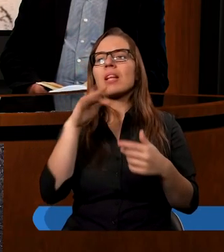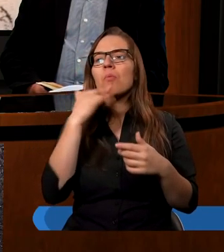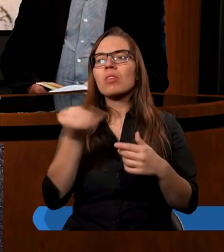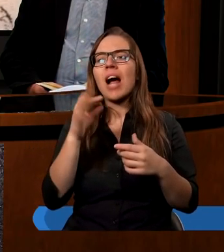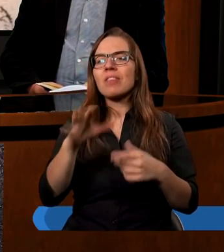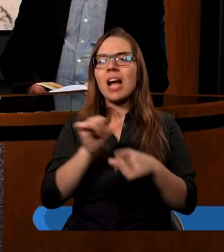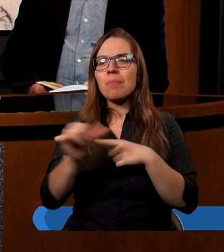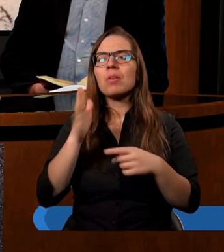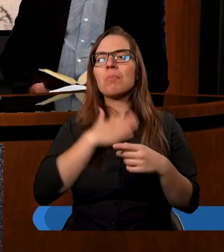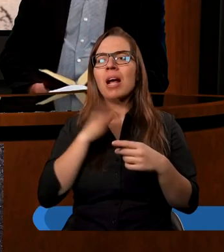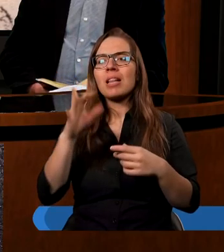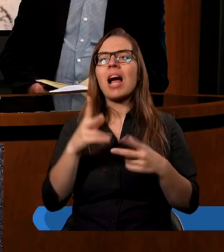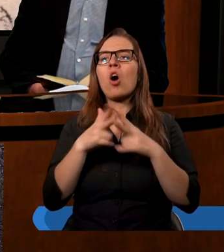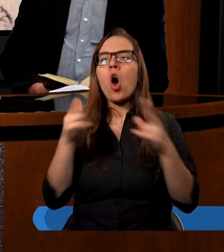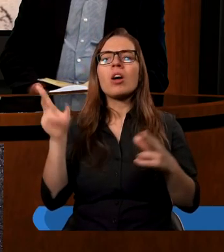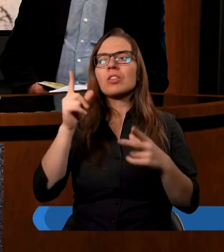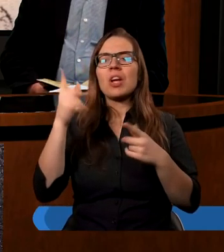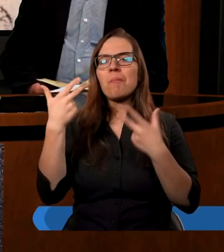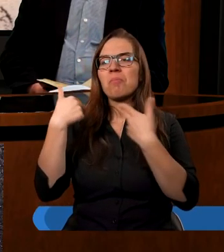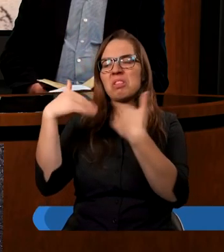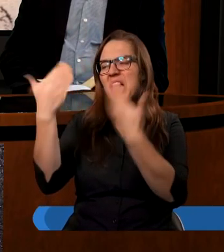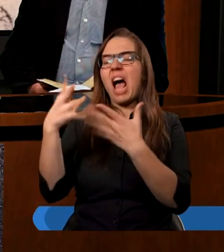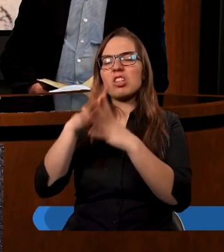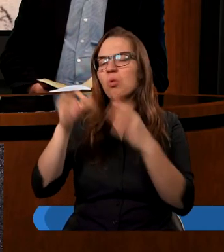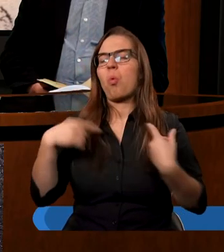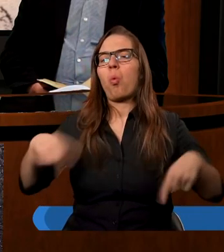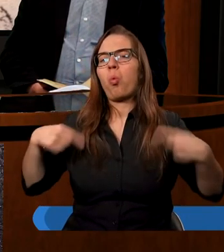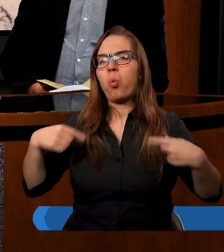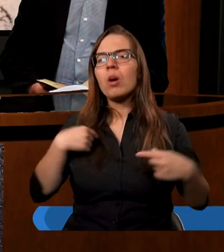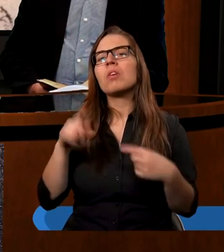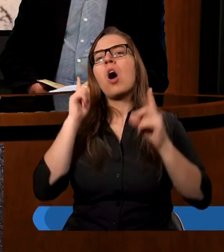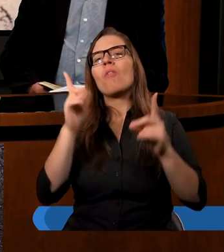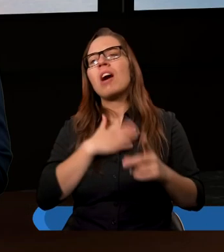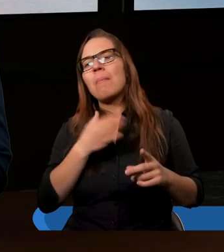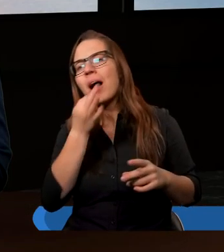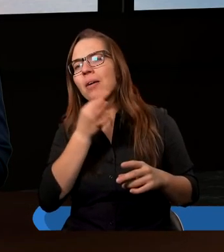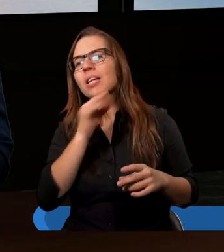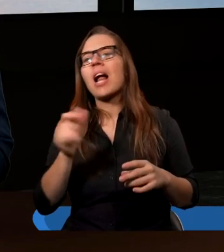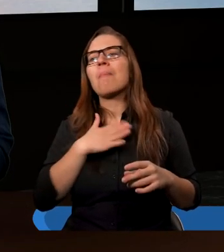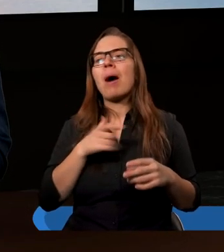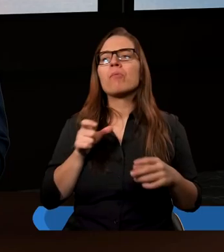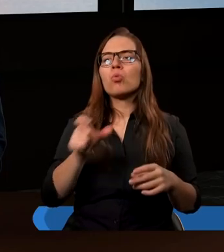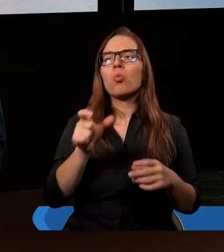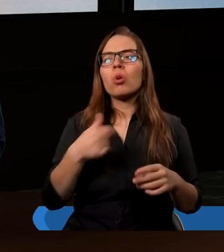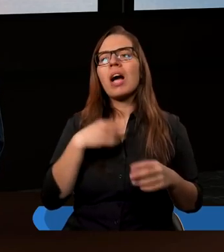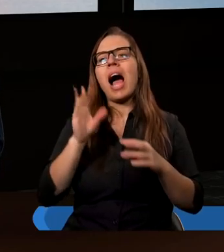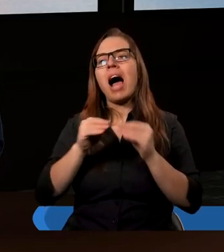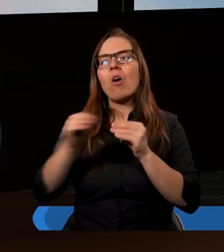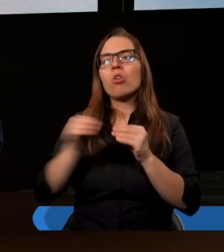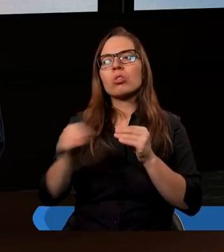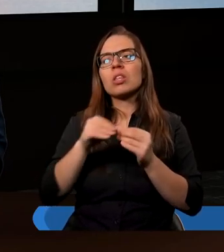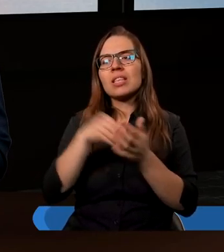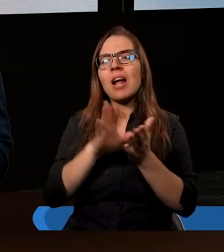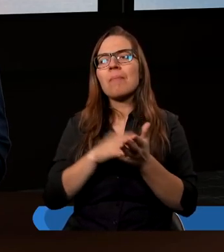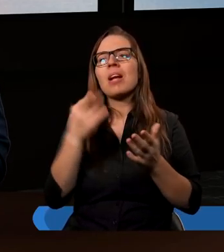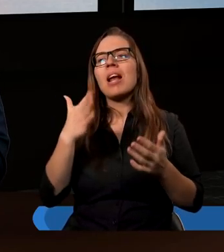zawsze było. Absolutnie nie. Miałam taki okres czasu, że nie oddawałam dziesięciny. Albo uważałam, że mam mało, że mam dużo długów, więc odkładałam sobie tam, tylko